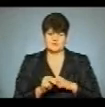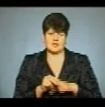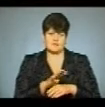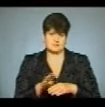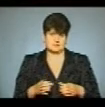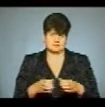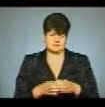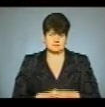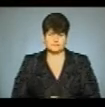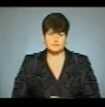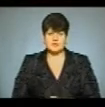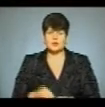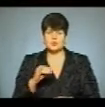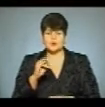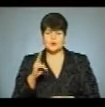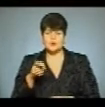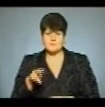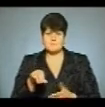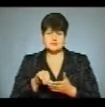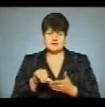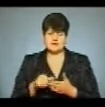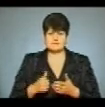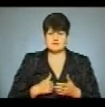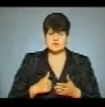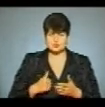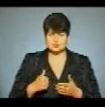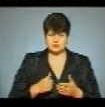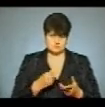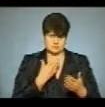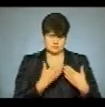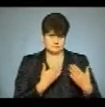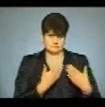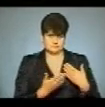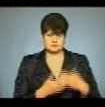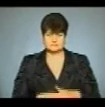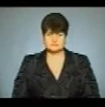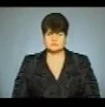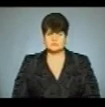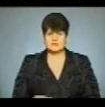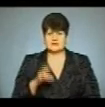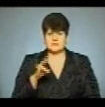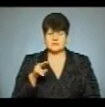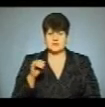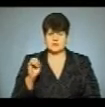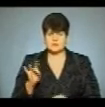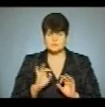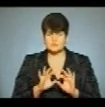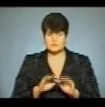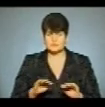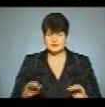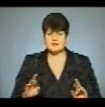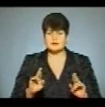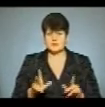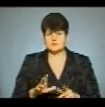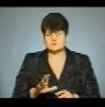дивізіонів. Юрій Кульпа представляє школярам військових, які прийшли з ними поспілкуватися. Надія Пекер розповідає учням, як